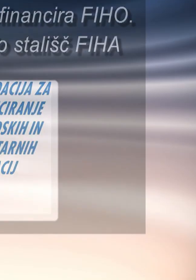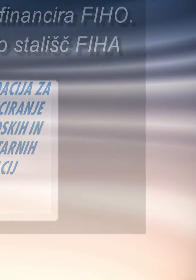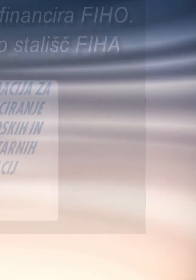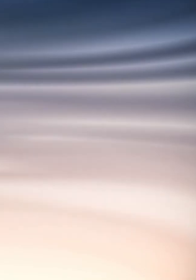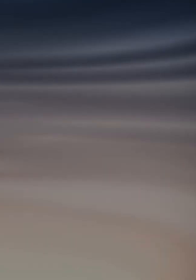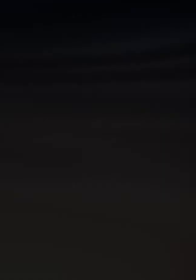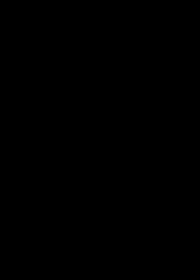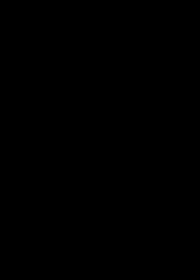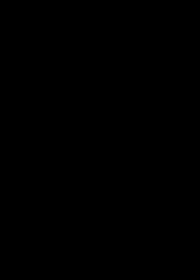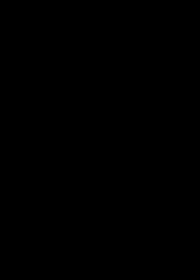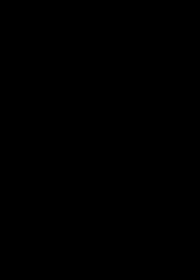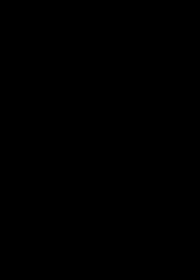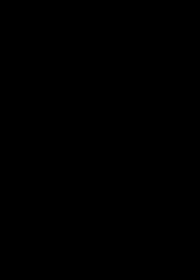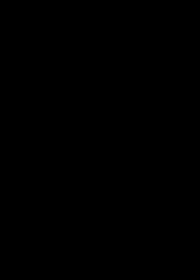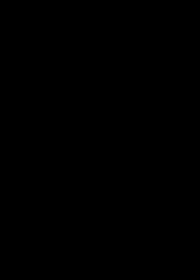Hvala što pratite kanal.